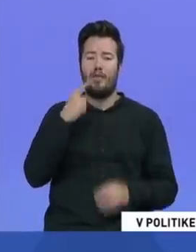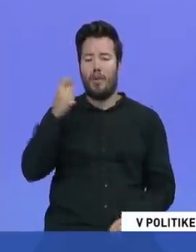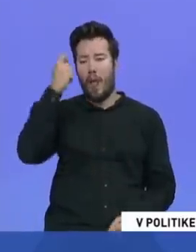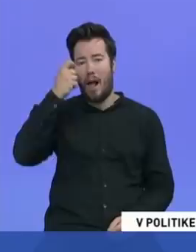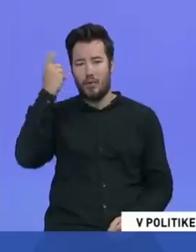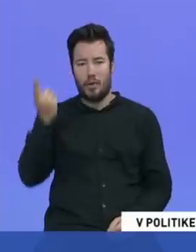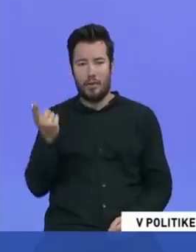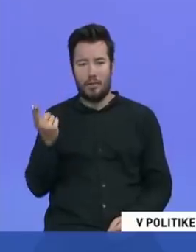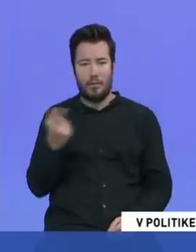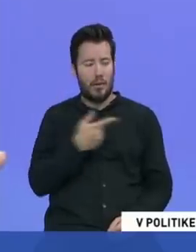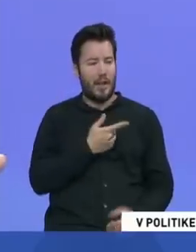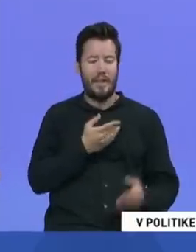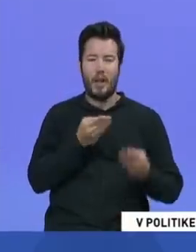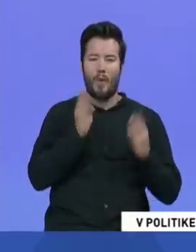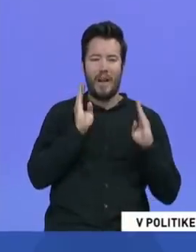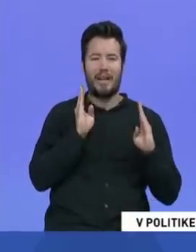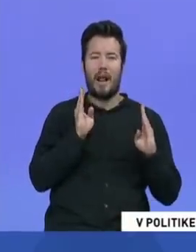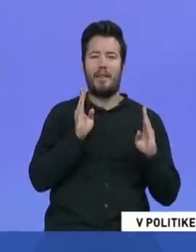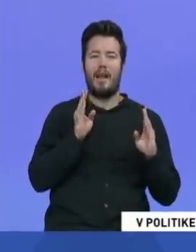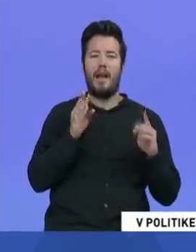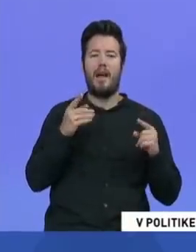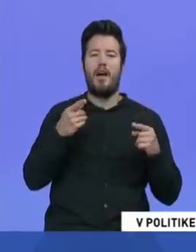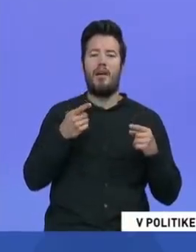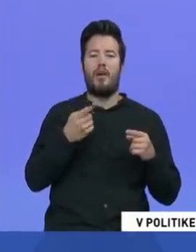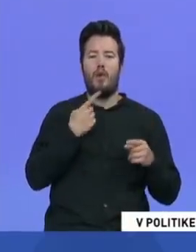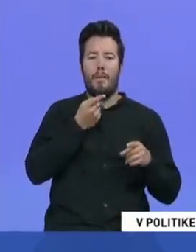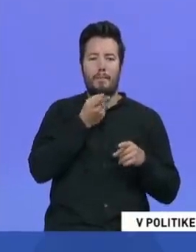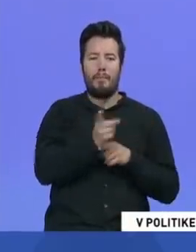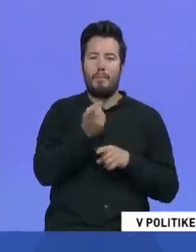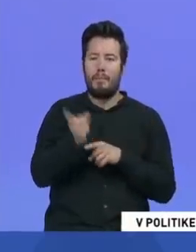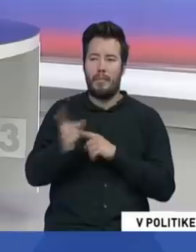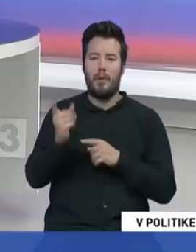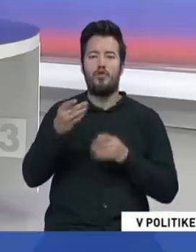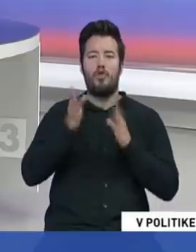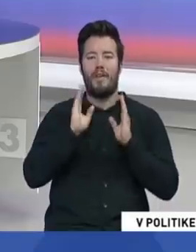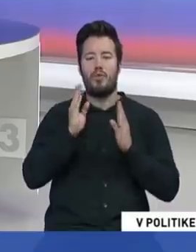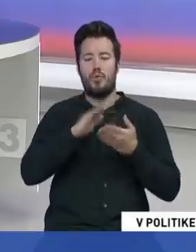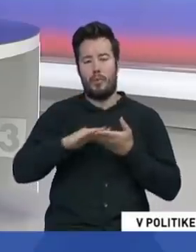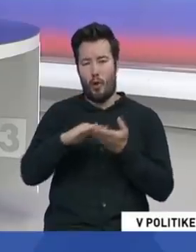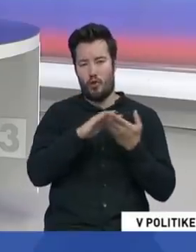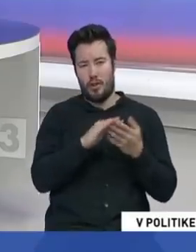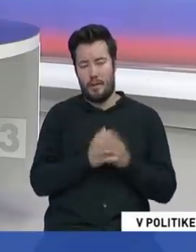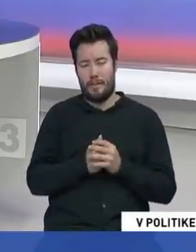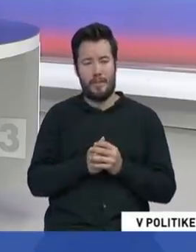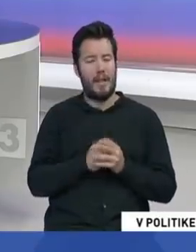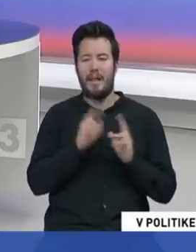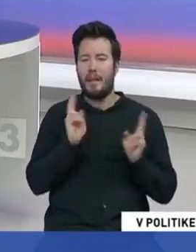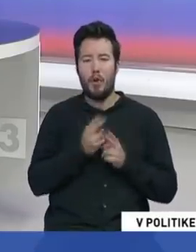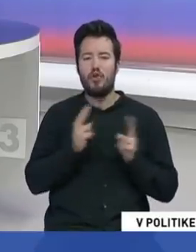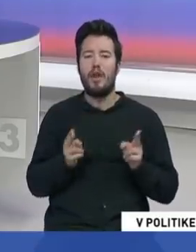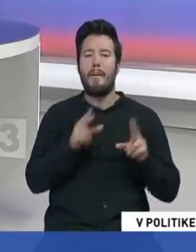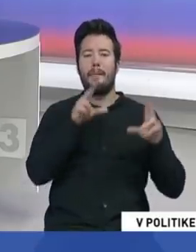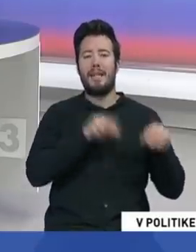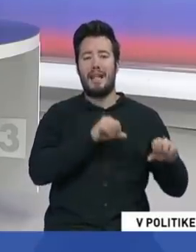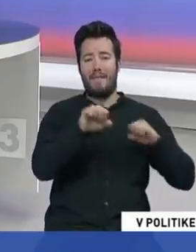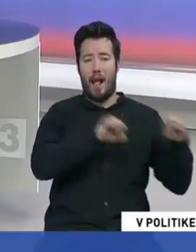neuveriteľne rozoštváva slovenskú spoločnosť a s tým súhlasím aj s pánom kolegom. Nie je možné, aby najvyšší ústavný činiteľia, predseda vlády, ktorý nesie najväčšiu